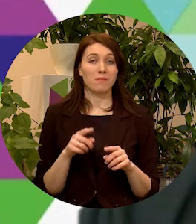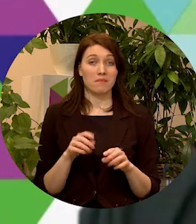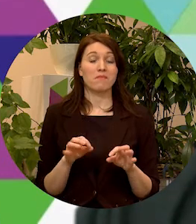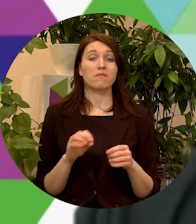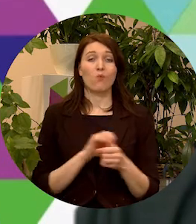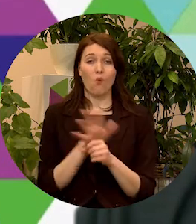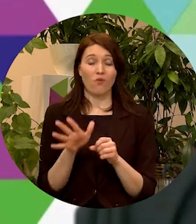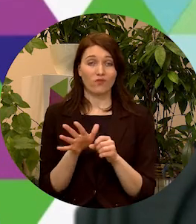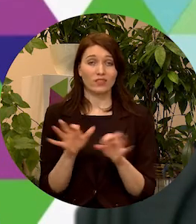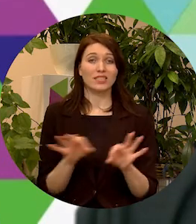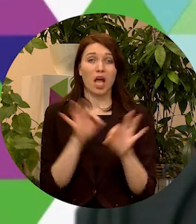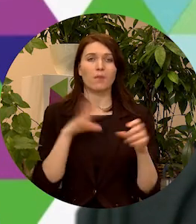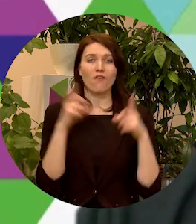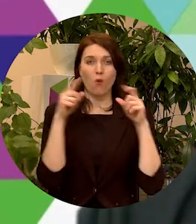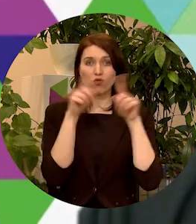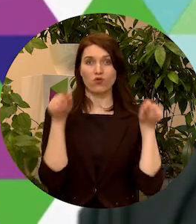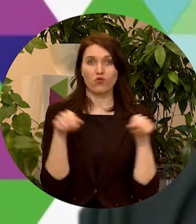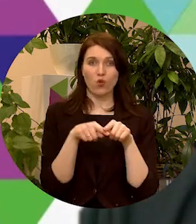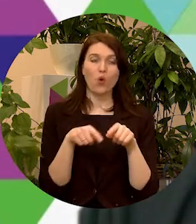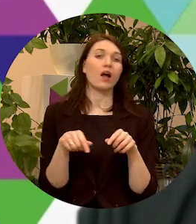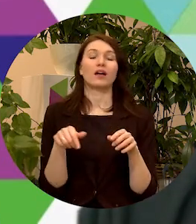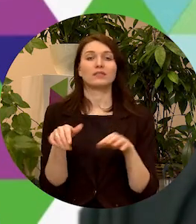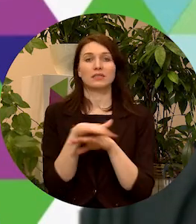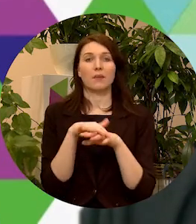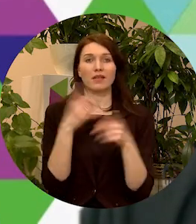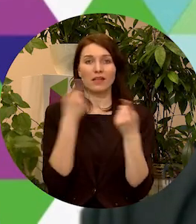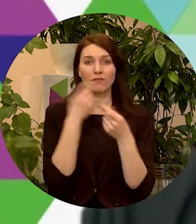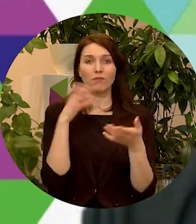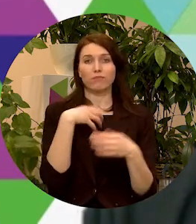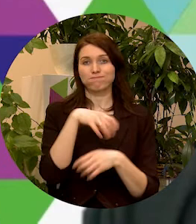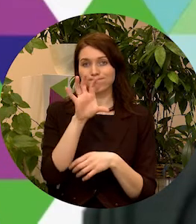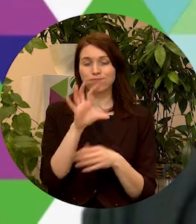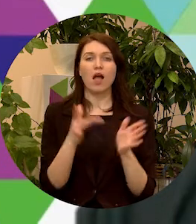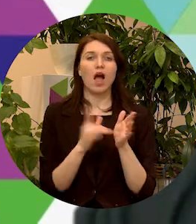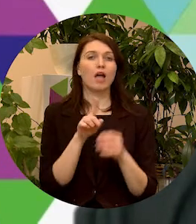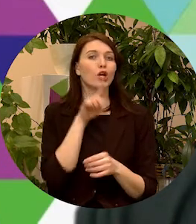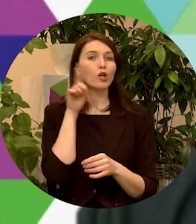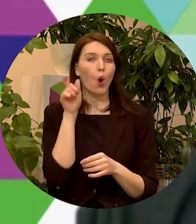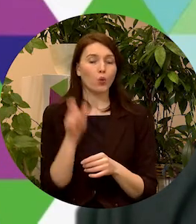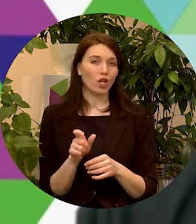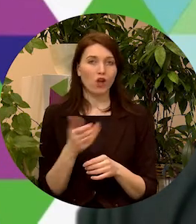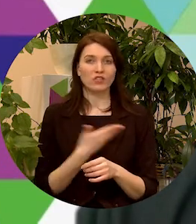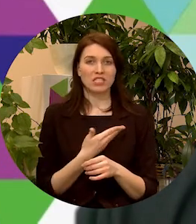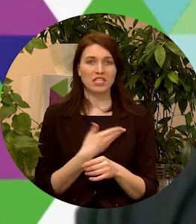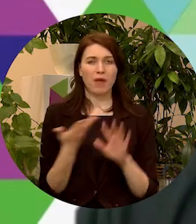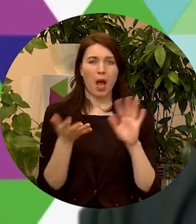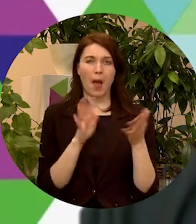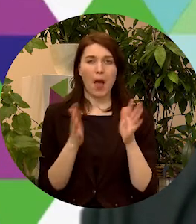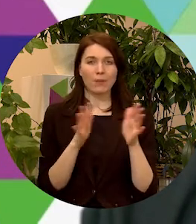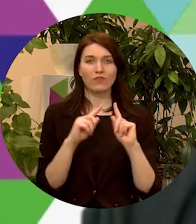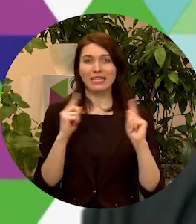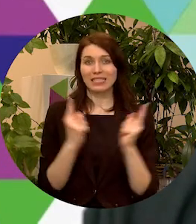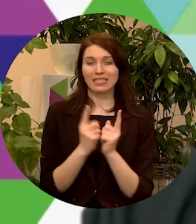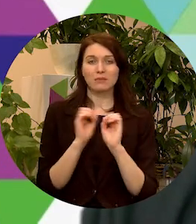bija fotoatāls, kas gāja apkārt sociālos tīklos par to, kāda ir jaunieša dzīve, kur aptuvenī īsi